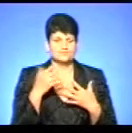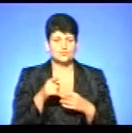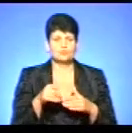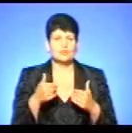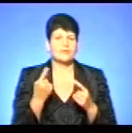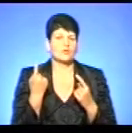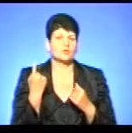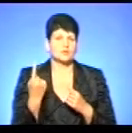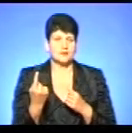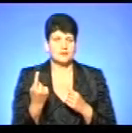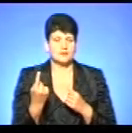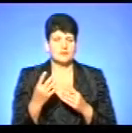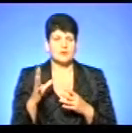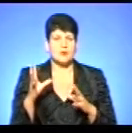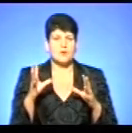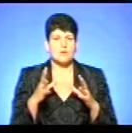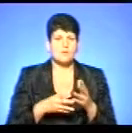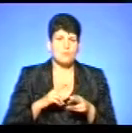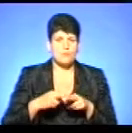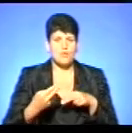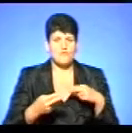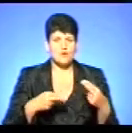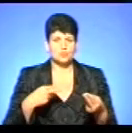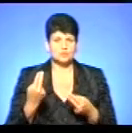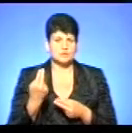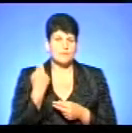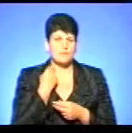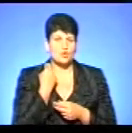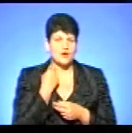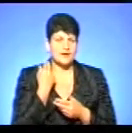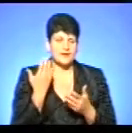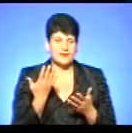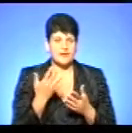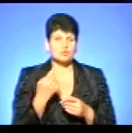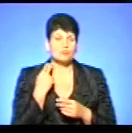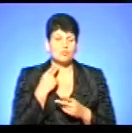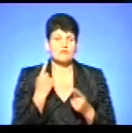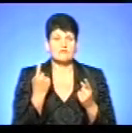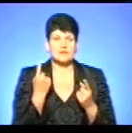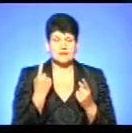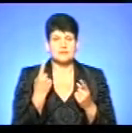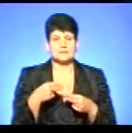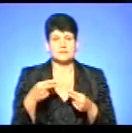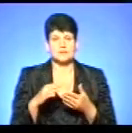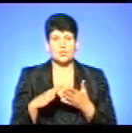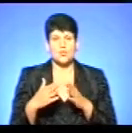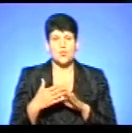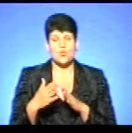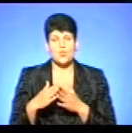тільки одна – погасити борги перед підприємством, або якщо це борг великий, класти в угоду